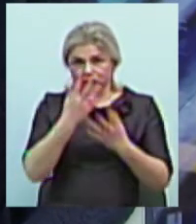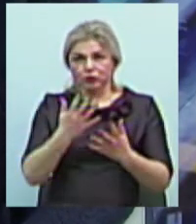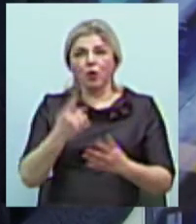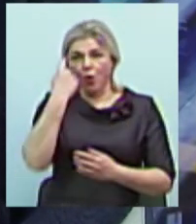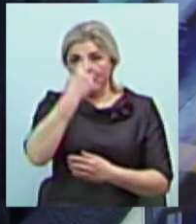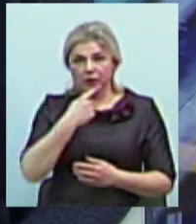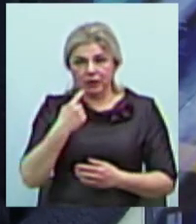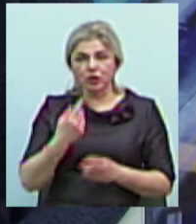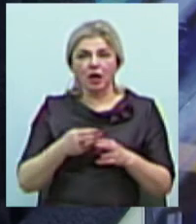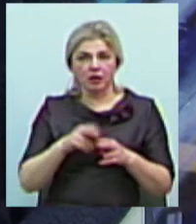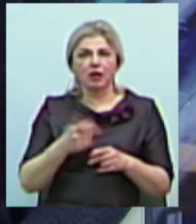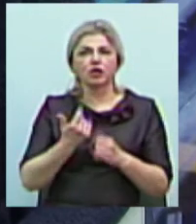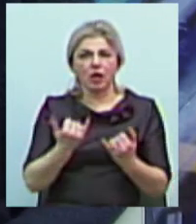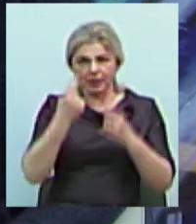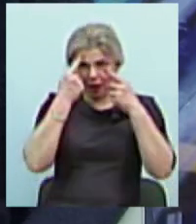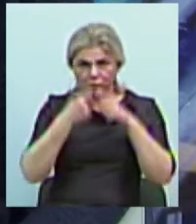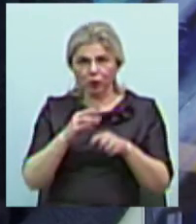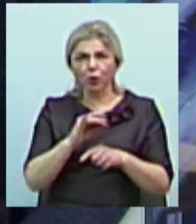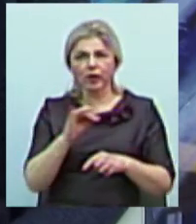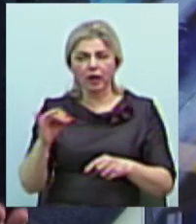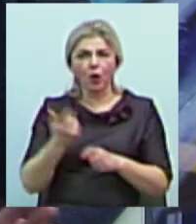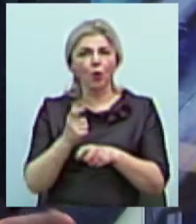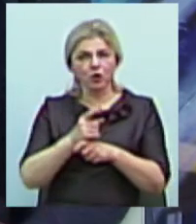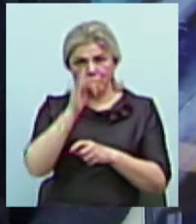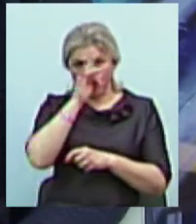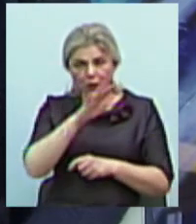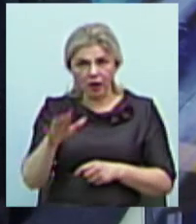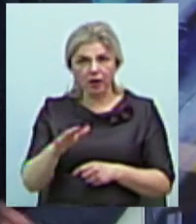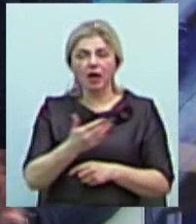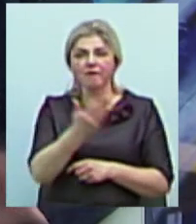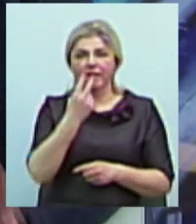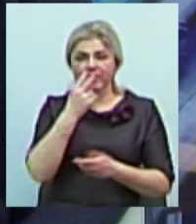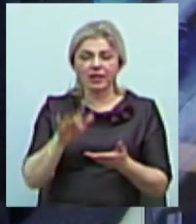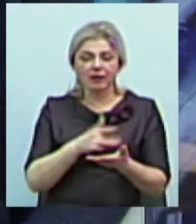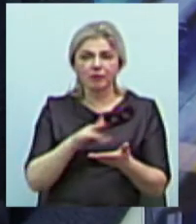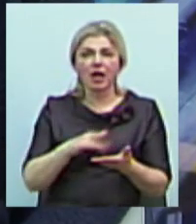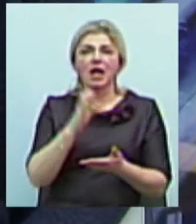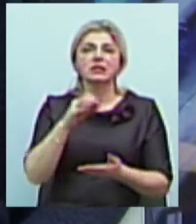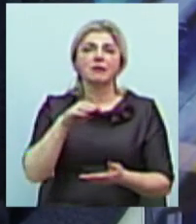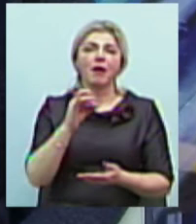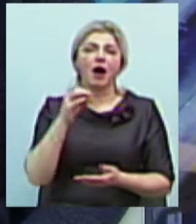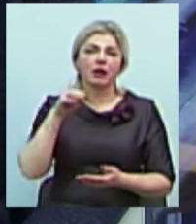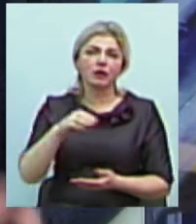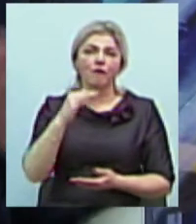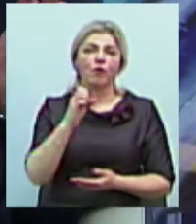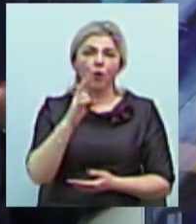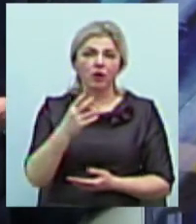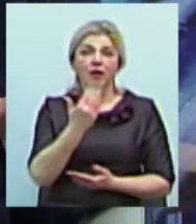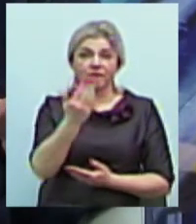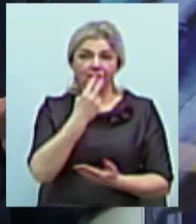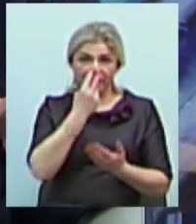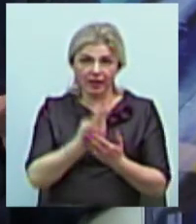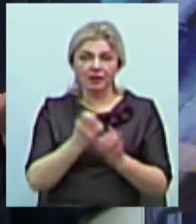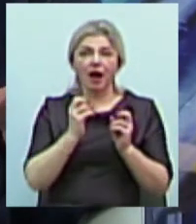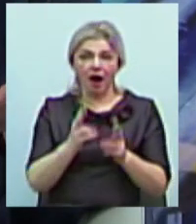технології зараз дуже популярні. Ви бачили у багатьох гаджетах чи смартфонах чи чомусь іншому, як це впрацює. Системи